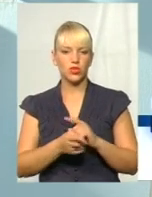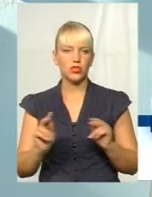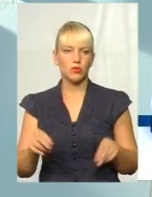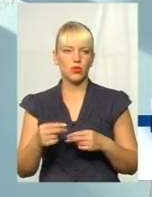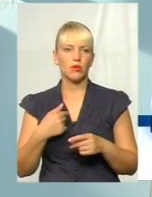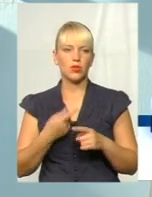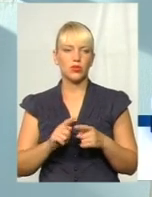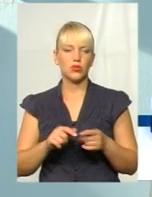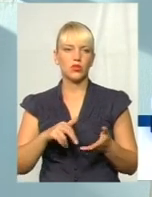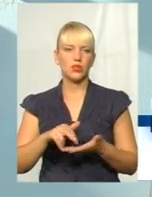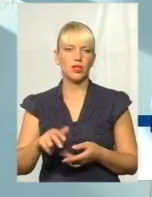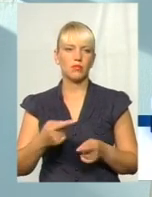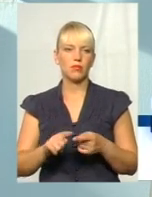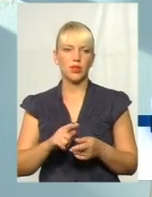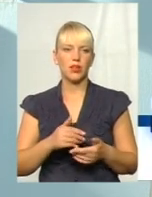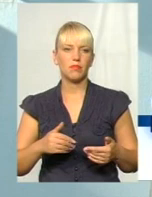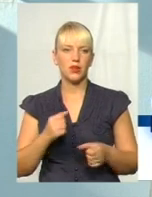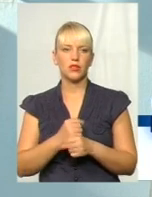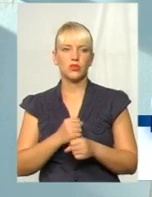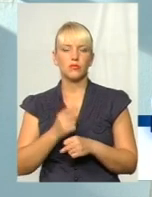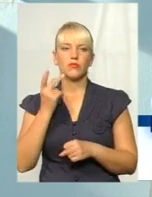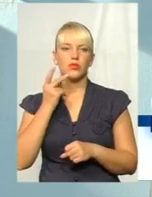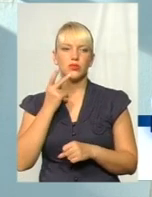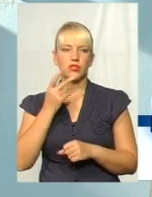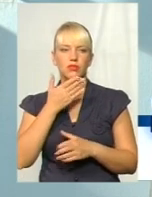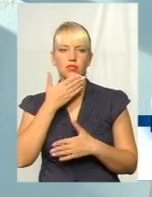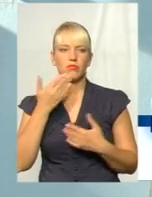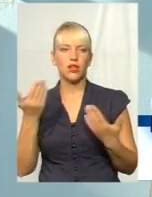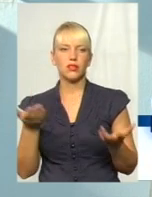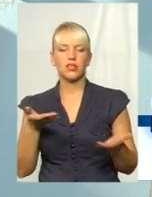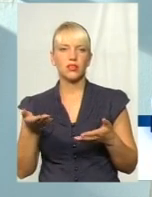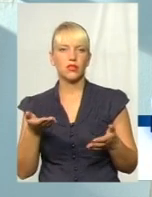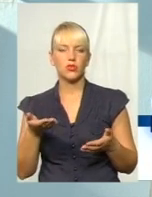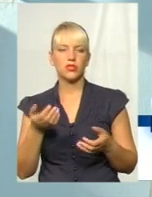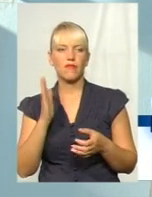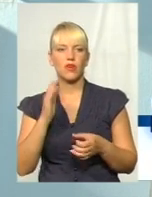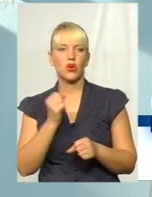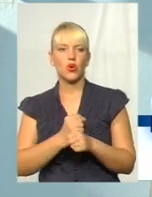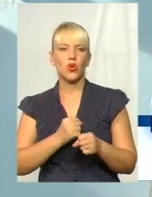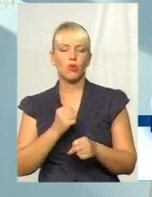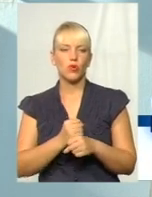цього йдемо. Ми працюємо постійно. Немає якихось в роботі